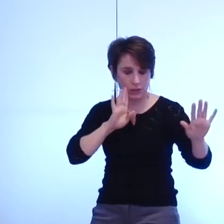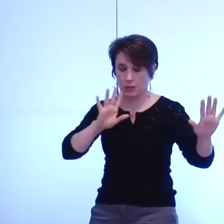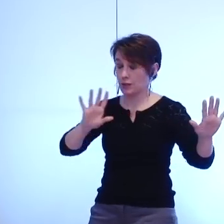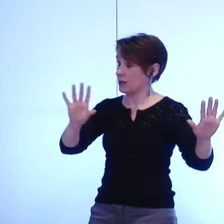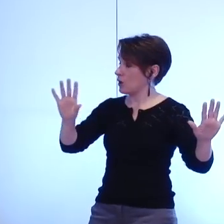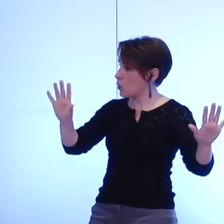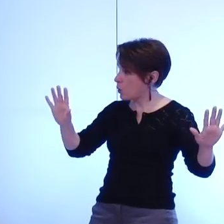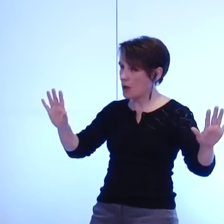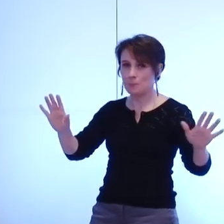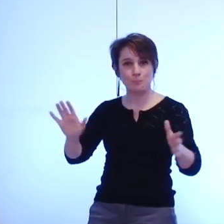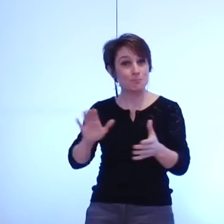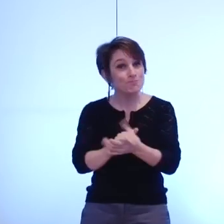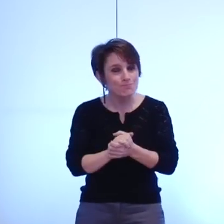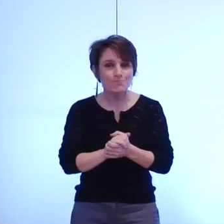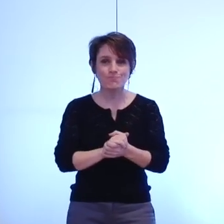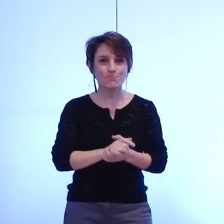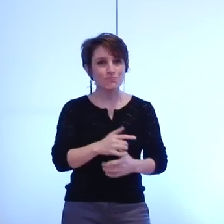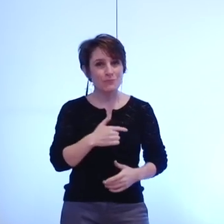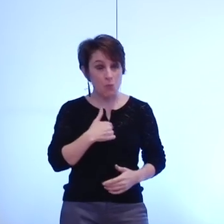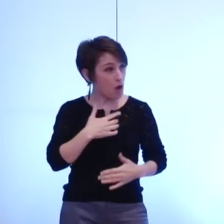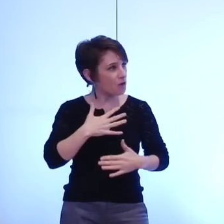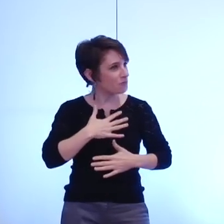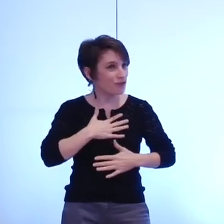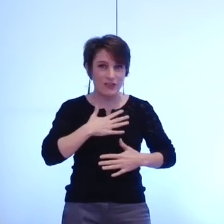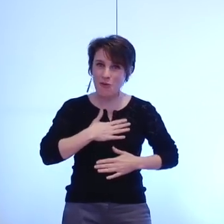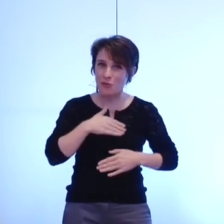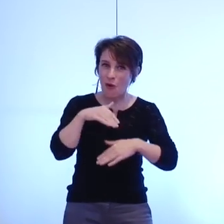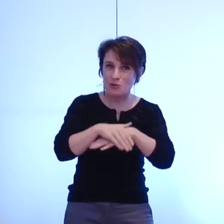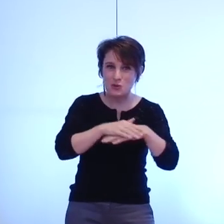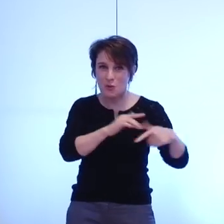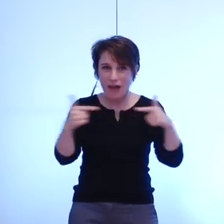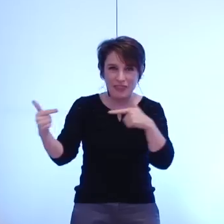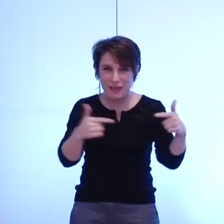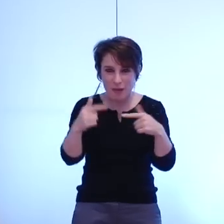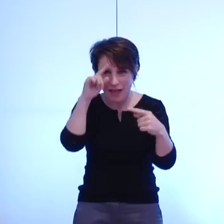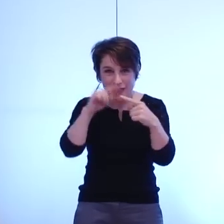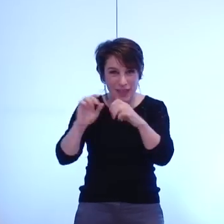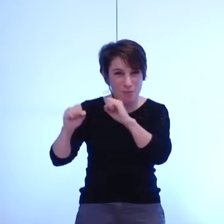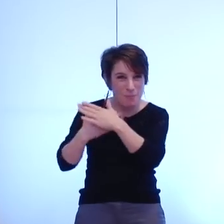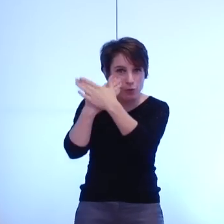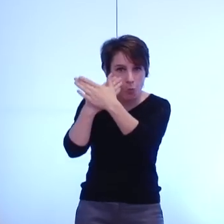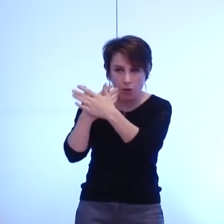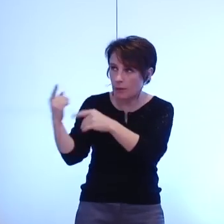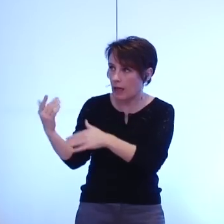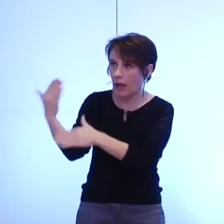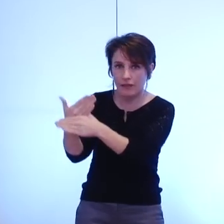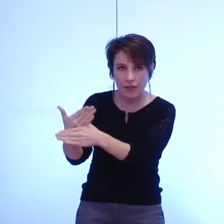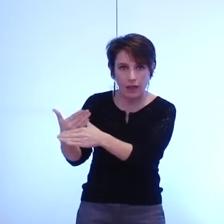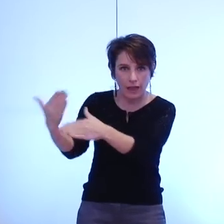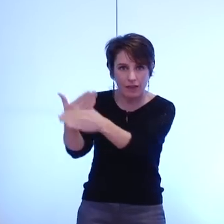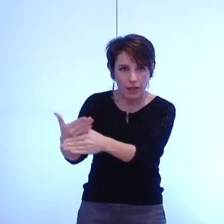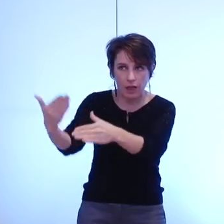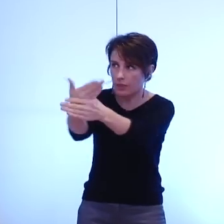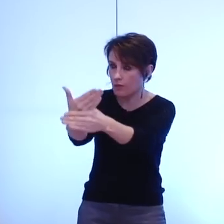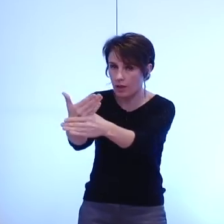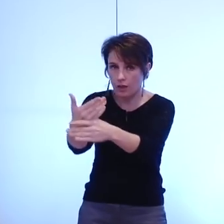moi j'étais plutôt content qu'on puisse avoir un débat sur la métropole mais intervention après intervention je me demande s'il faut qu'on aille se pendre